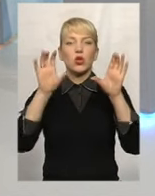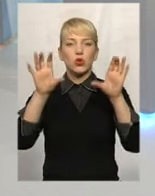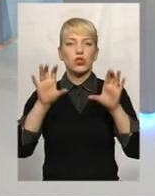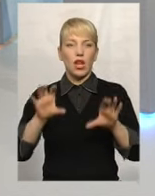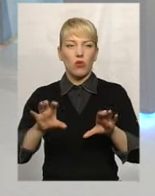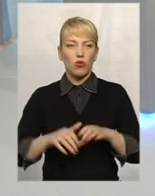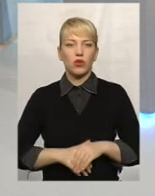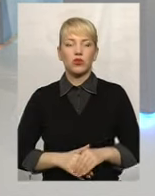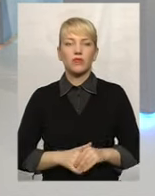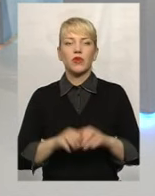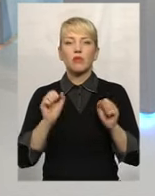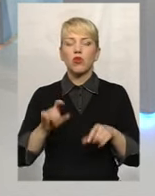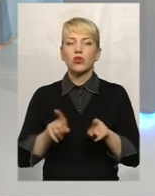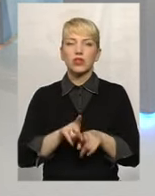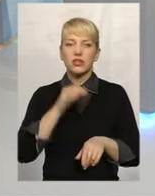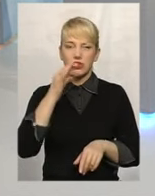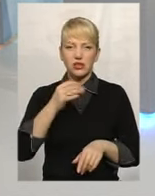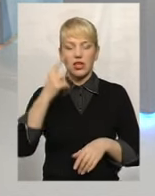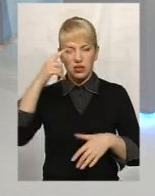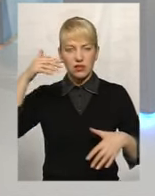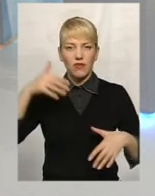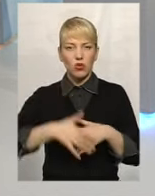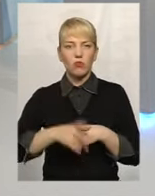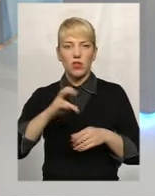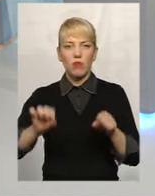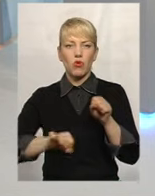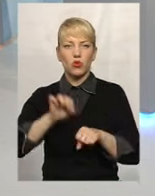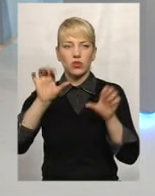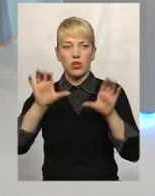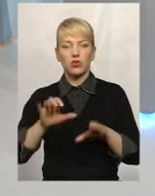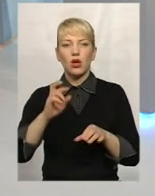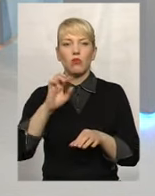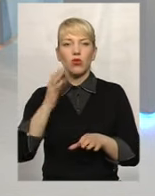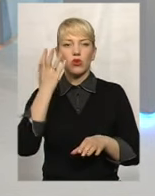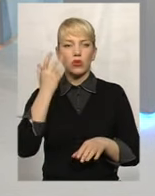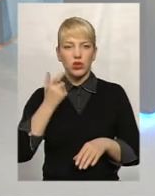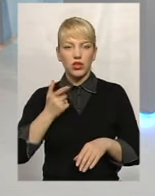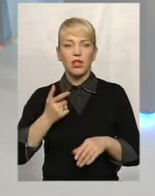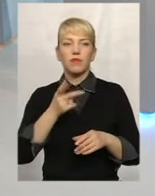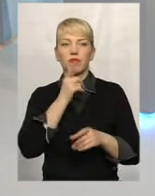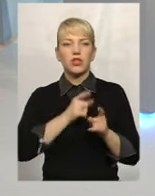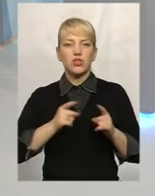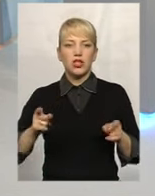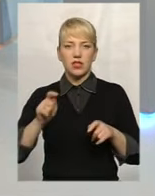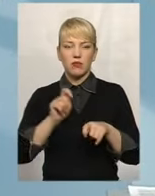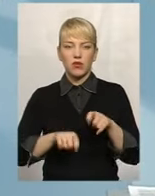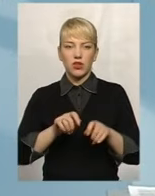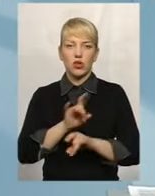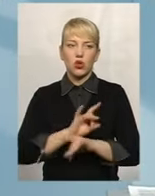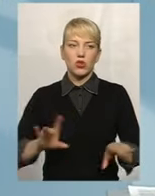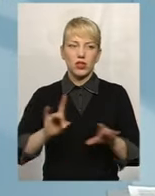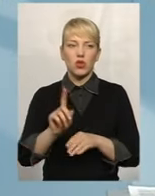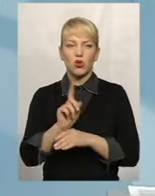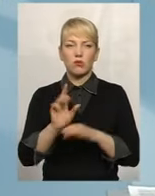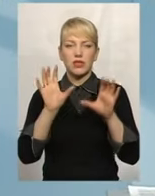Можна так сказати, що деколи йдуть і свідомо на порушення законодавства, бо коли при час перевірки роз'яснюють норми